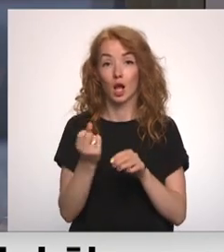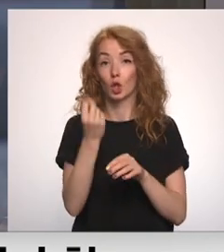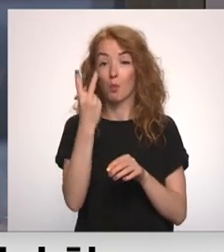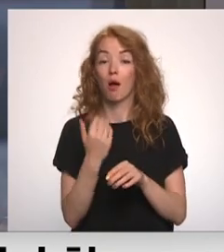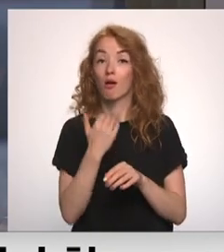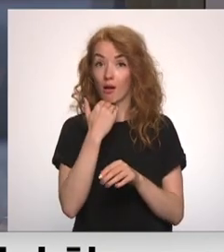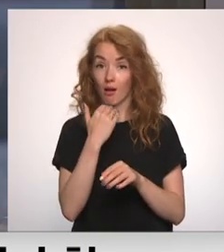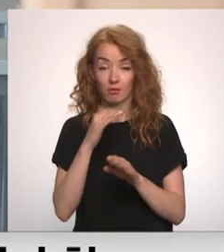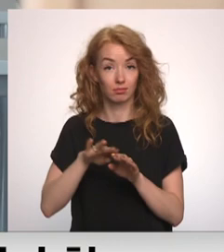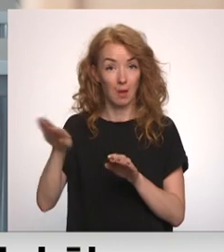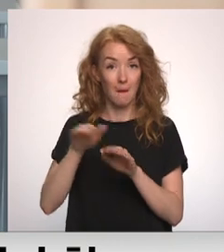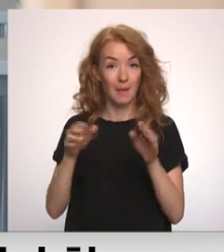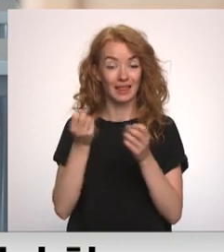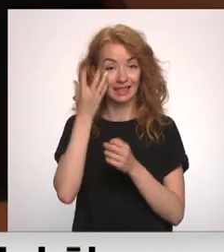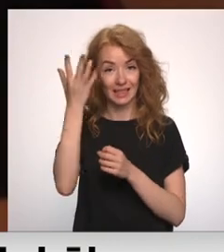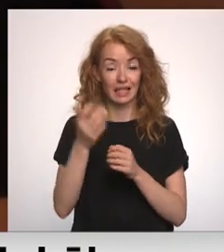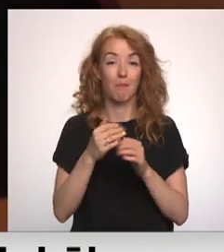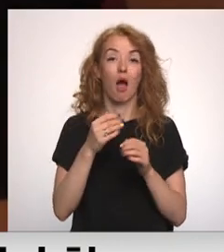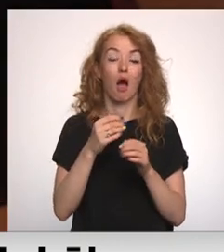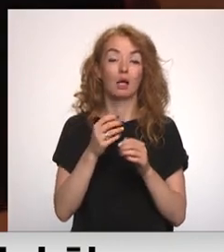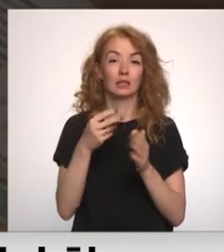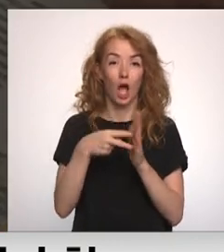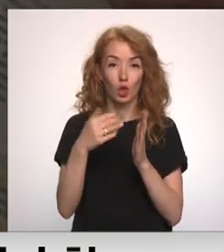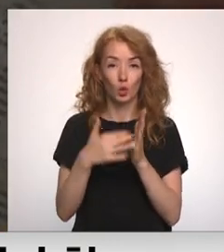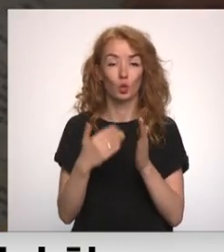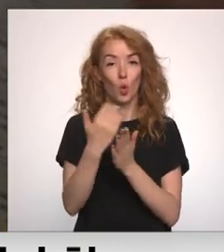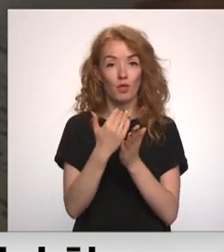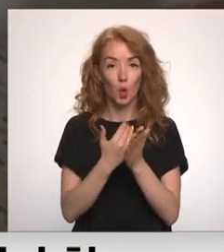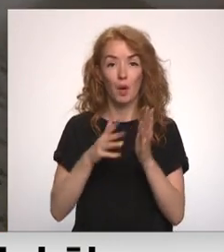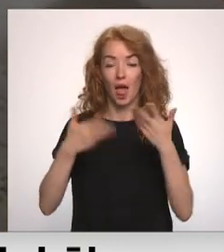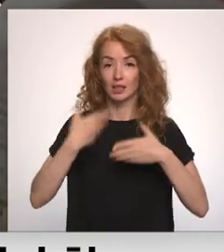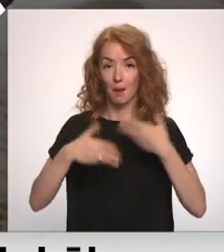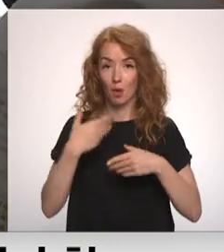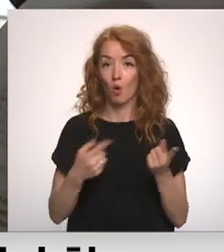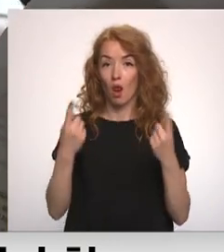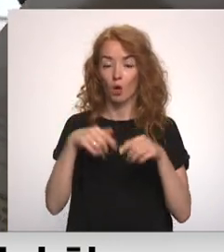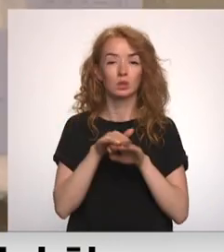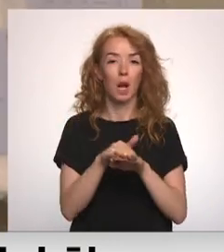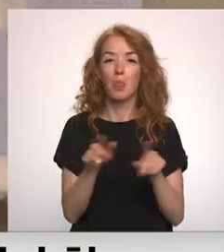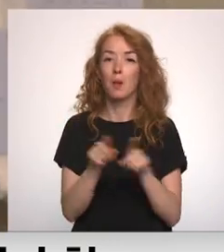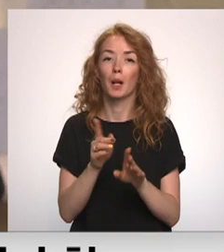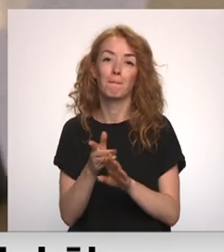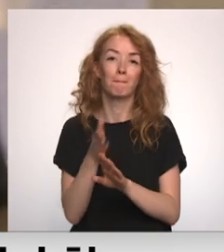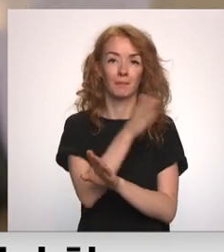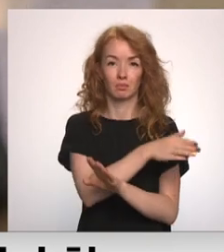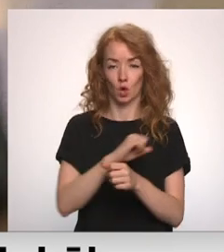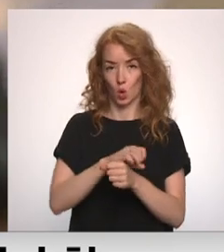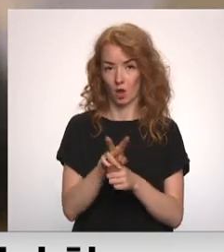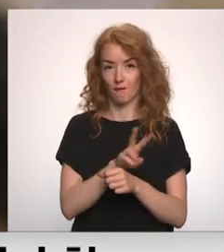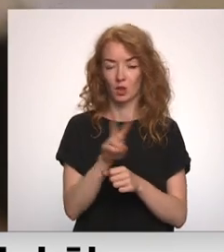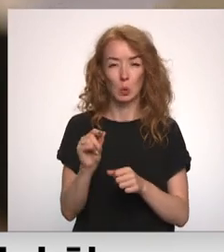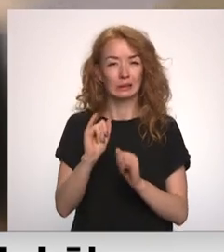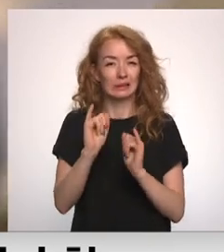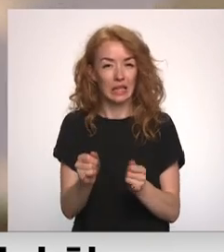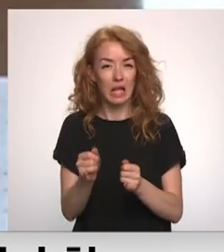eksāmeniem pamat izglītībā saturs un noteikumi par eksāmena laiku, saglabāti kā pirms pandēmijas. Sliktāk veicies ar